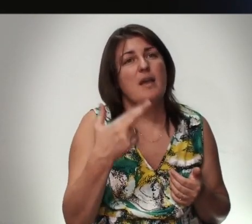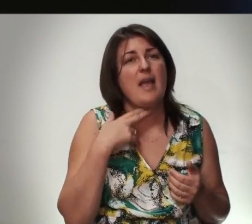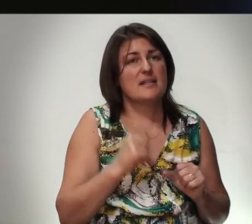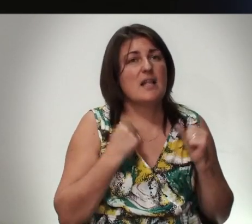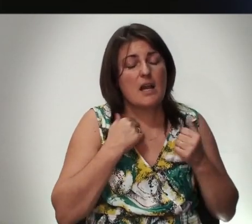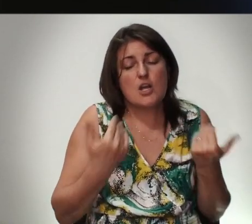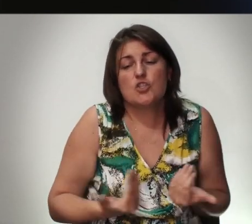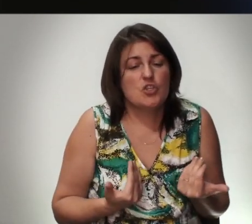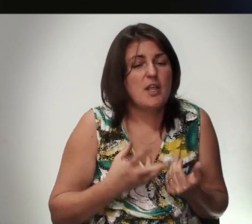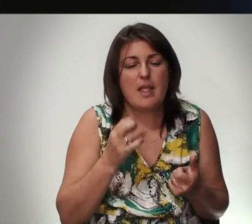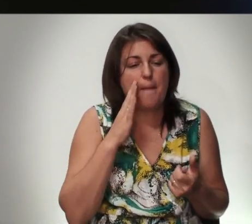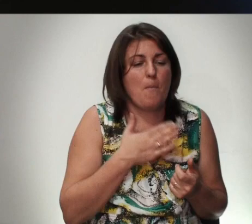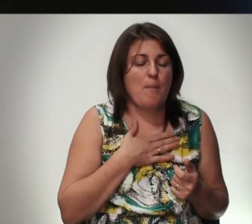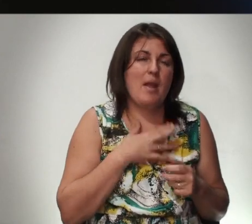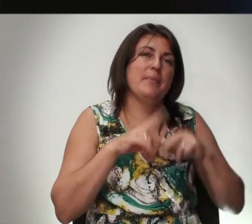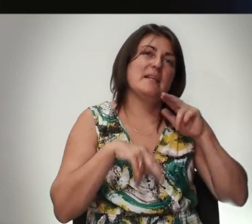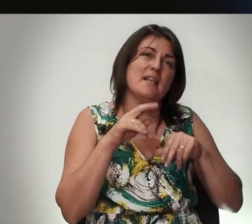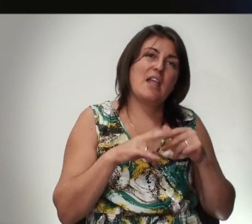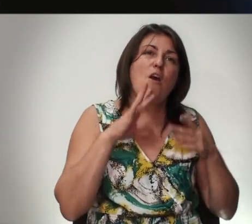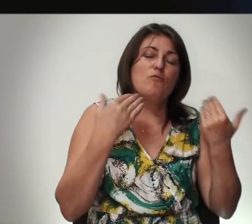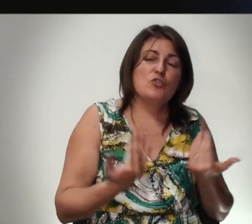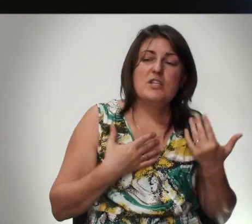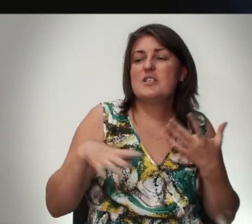Стараюсь Жить Не По Моим Настроением В